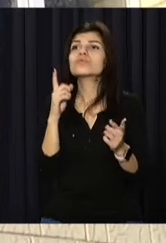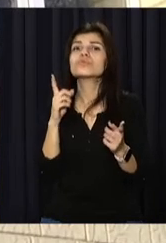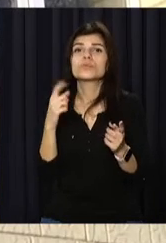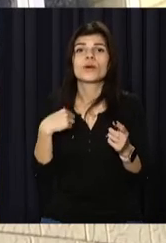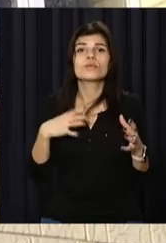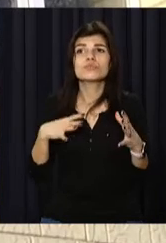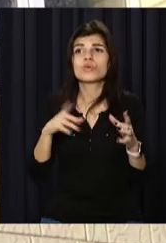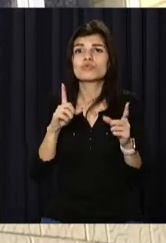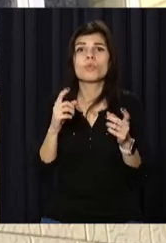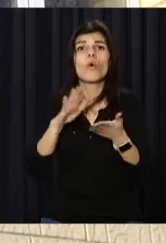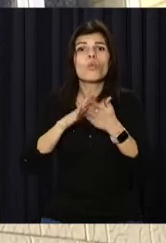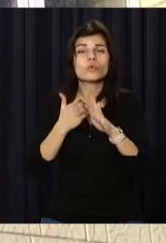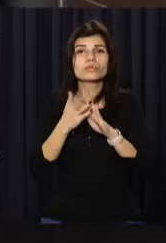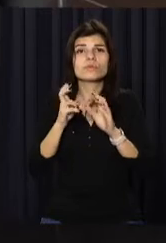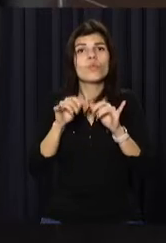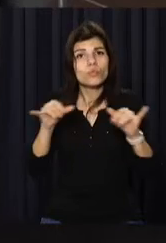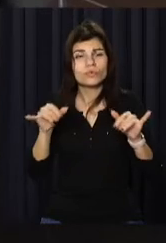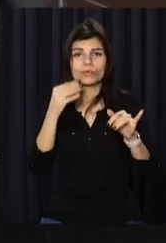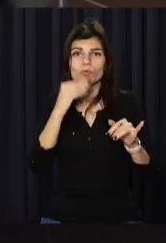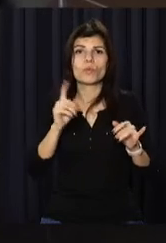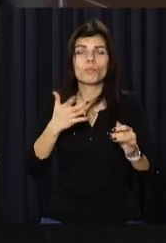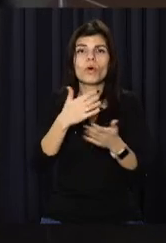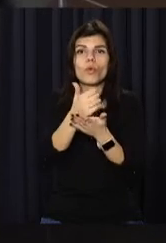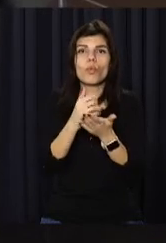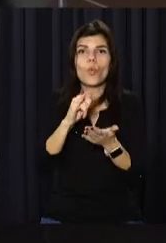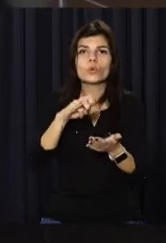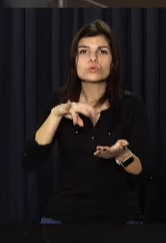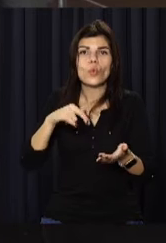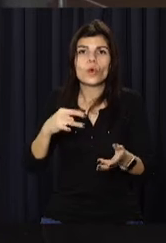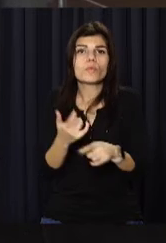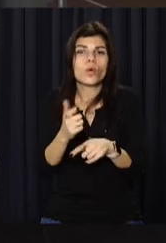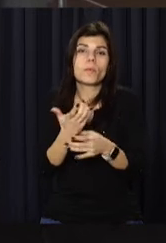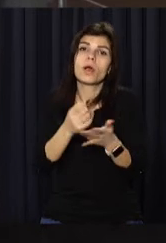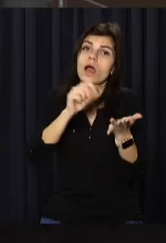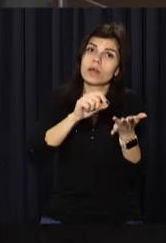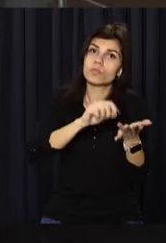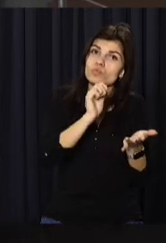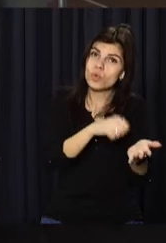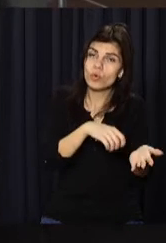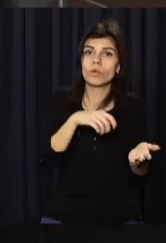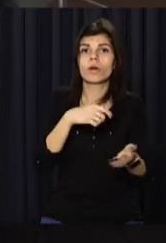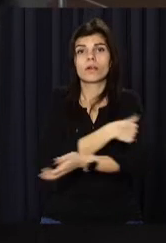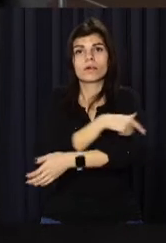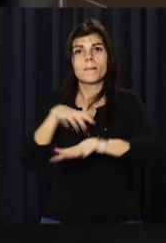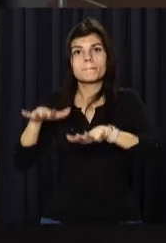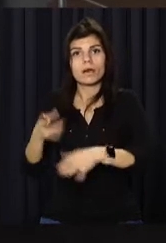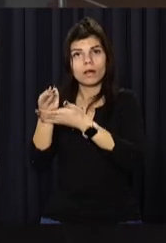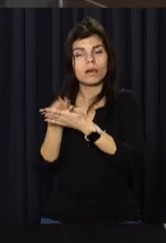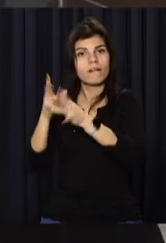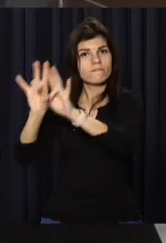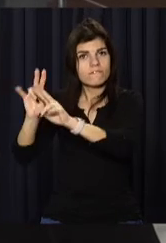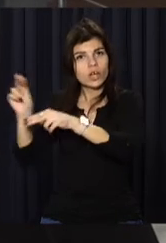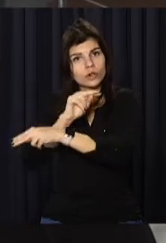більші услуги будуть нам оказывати. І взяти аналізи, і дневной стаціонар, щоб був. І,